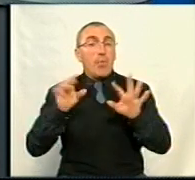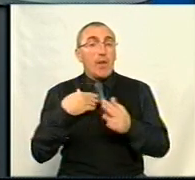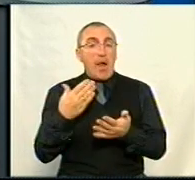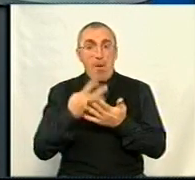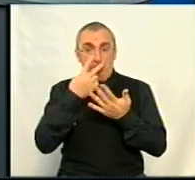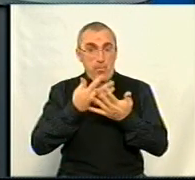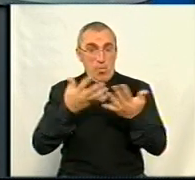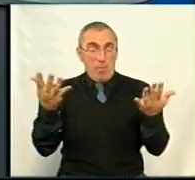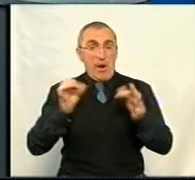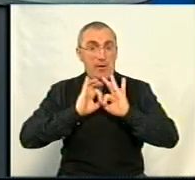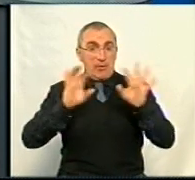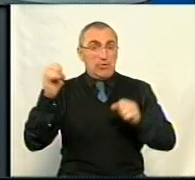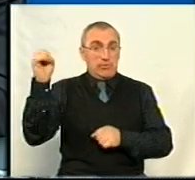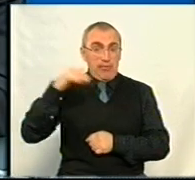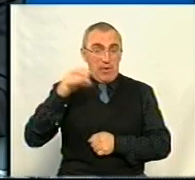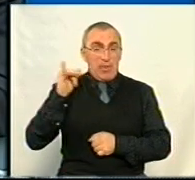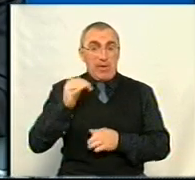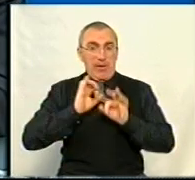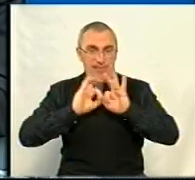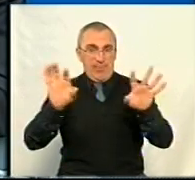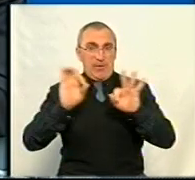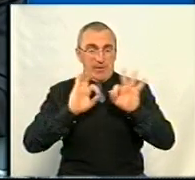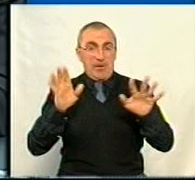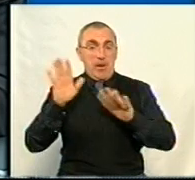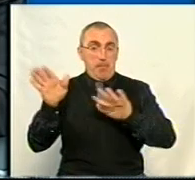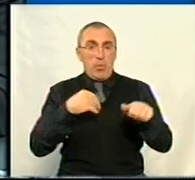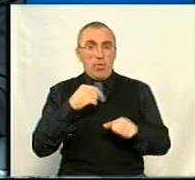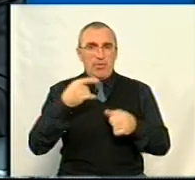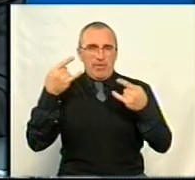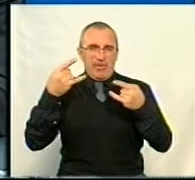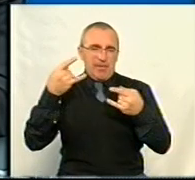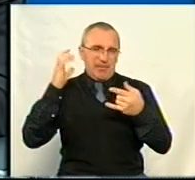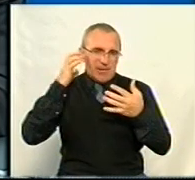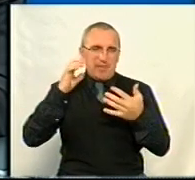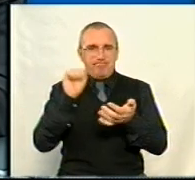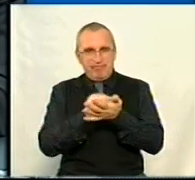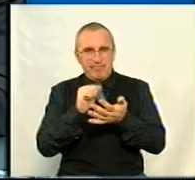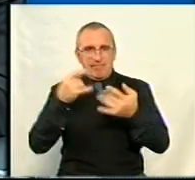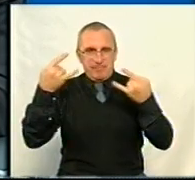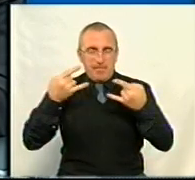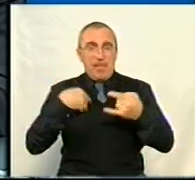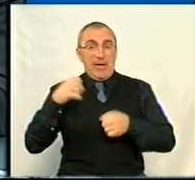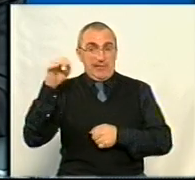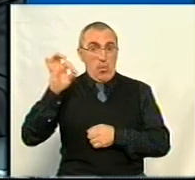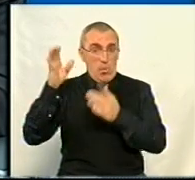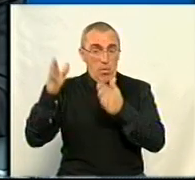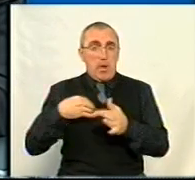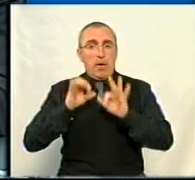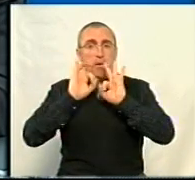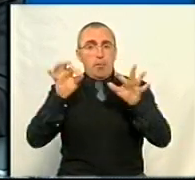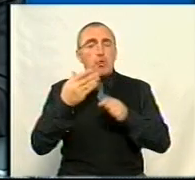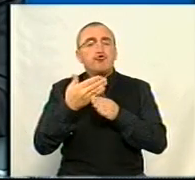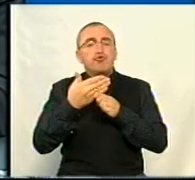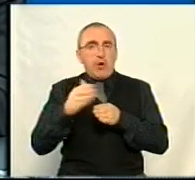я публічно висловив у Світловодську і висловлював потім ЗМІ стосовно Світловодську, я давав лише